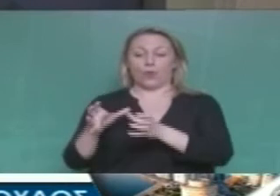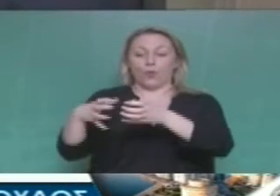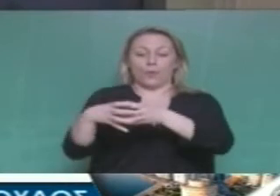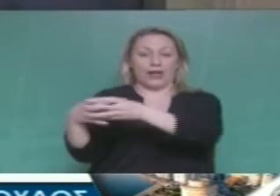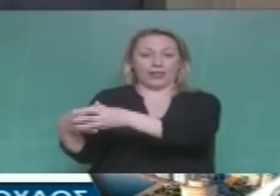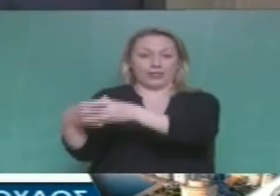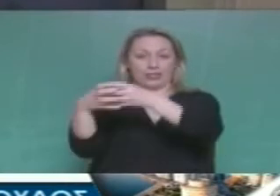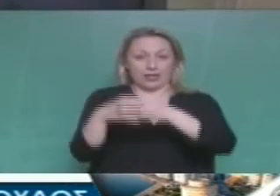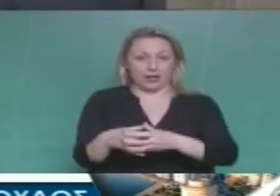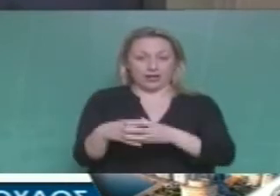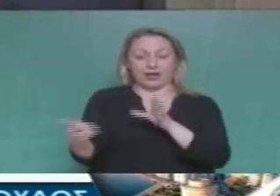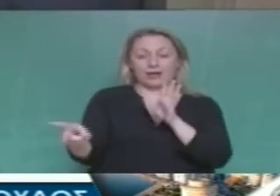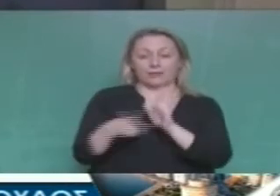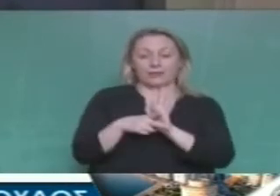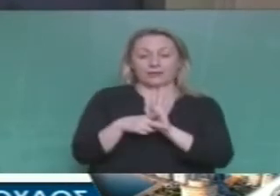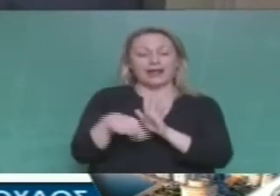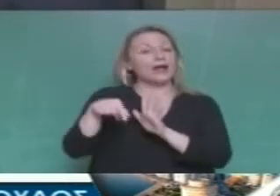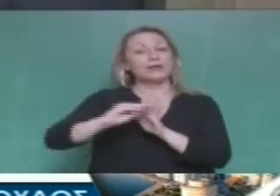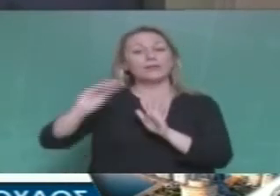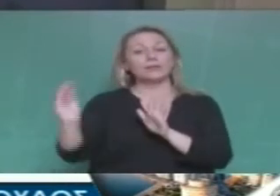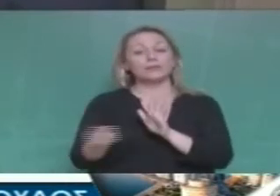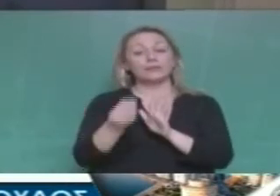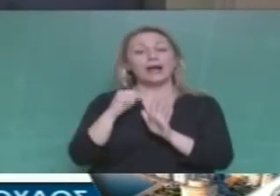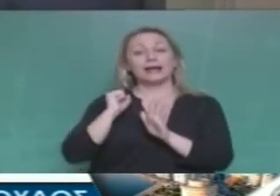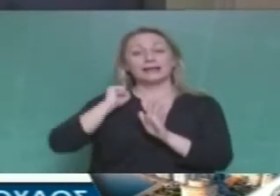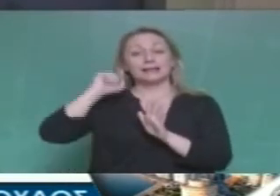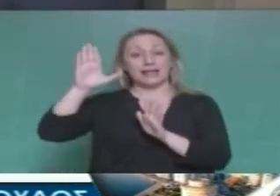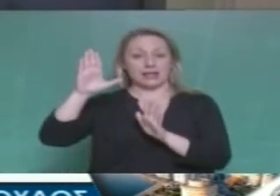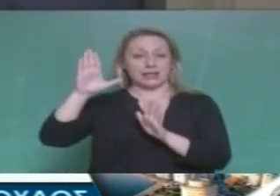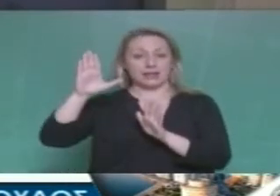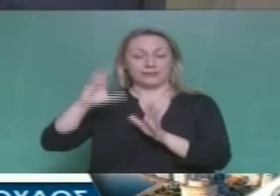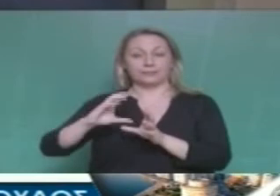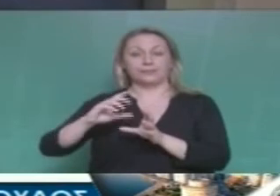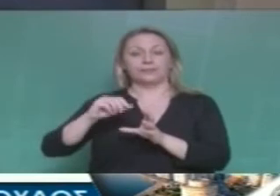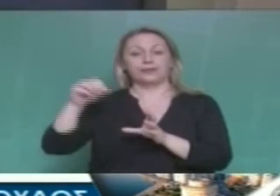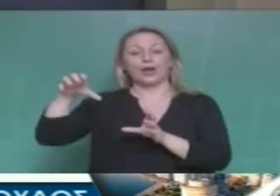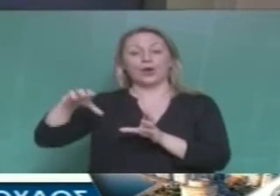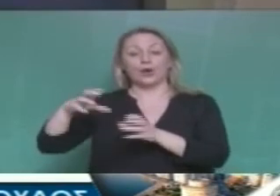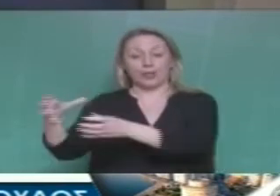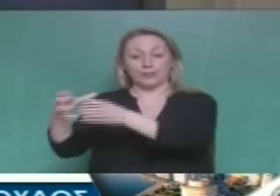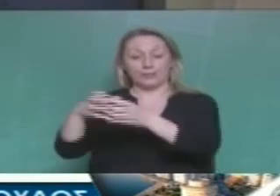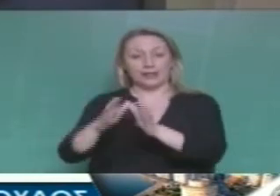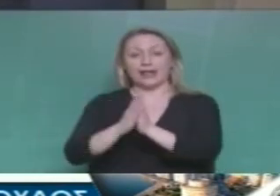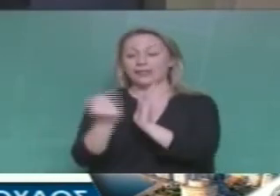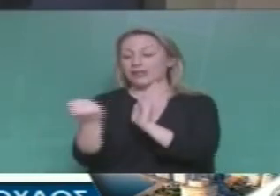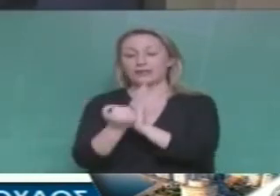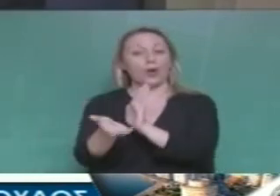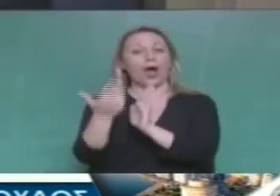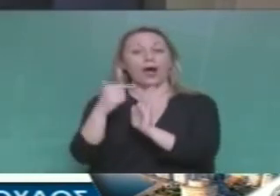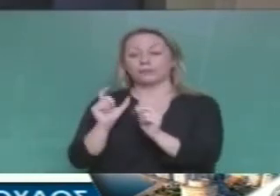ομαδικά, αφικνουμένων εκ της αλλοδαπής, εφόσον δεν είναι εφοδιασμένοι με διαβατήρια.